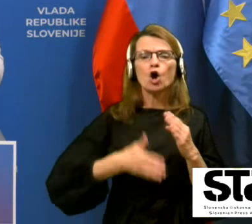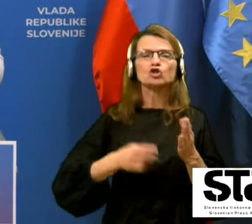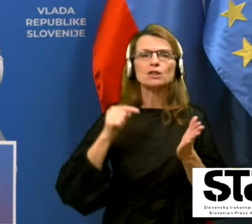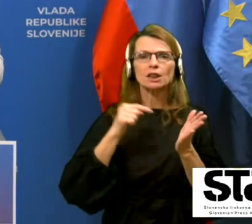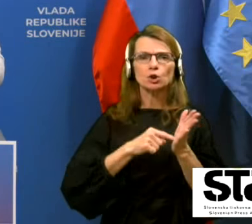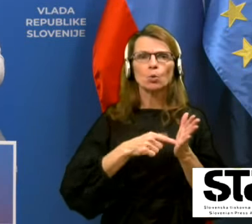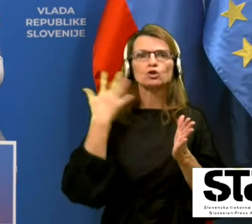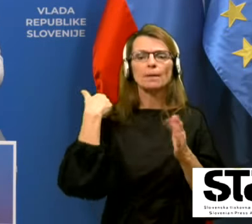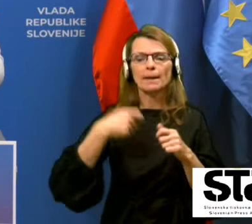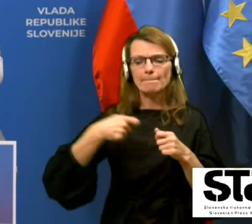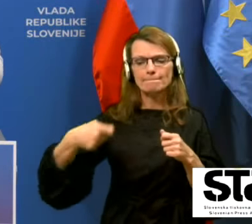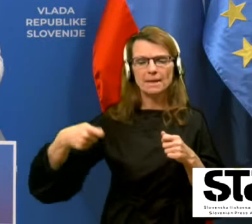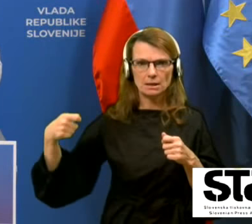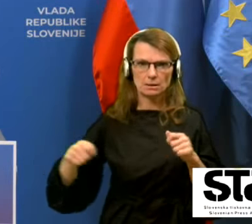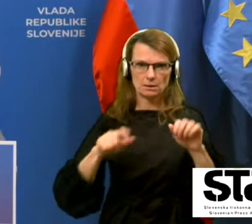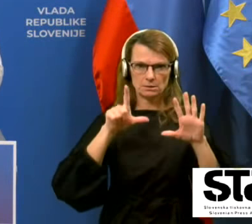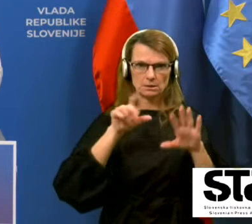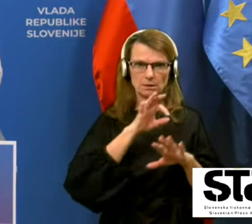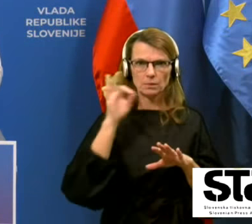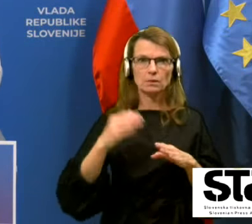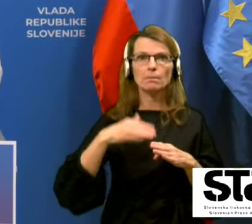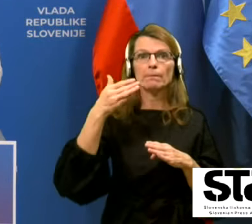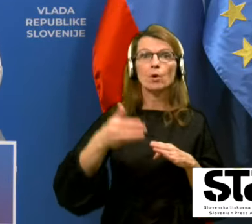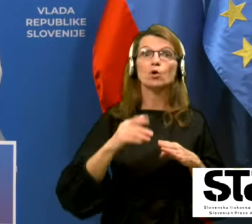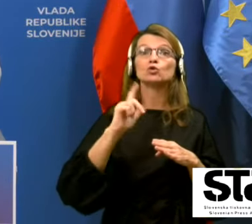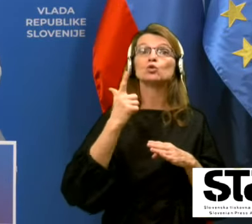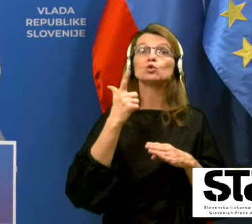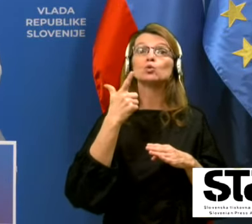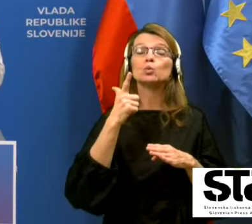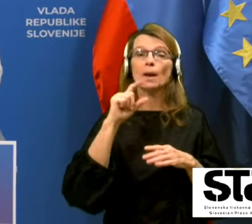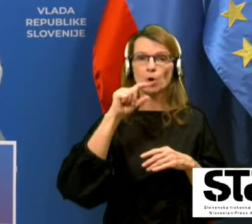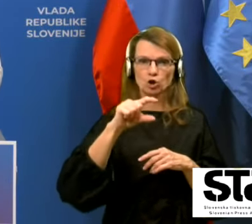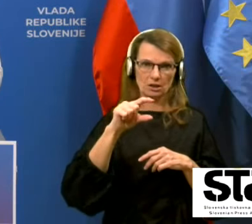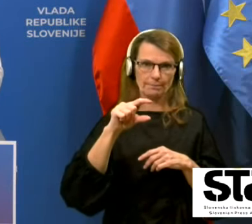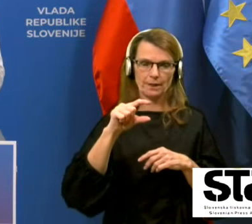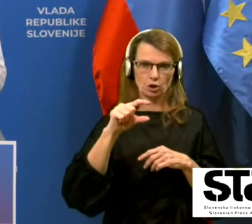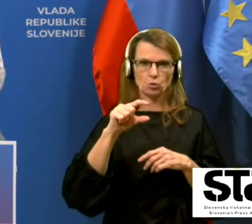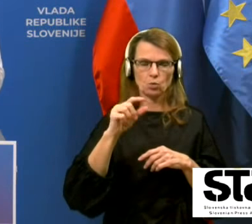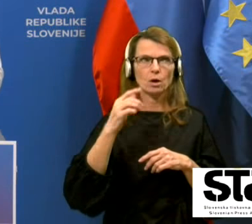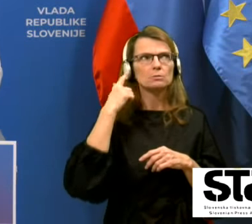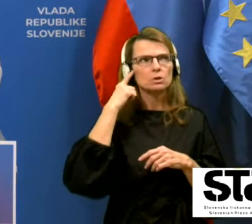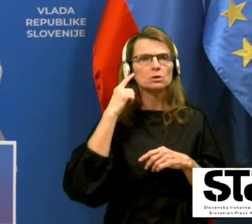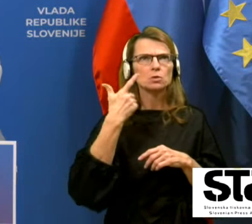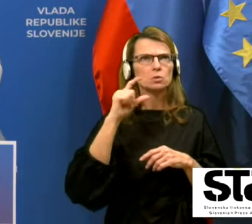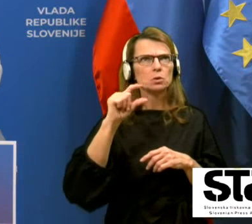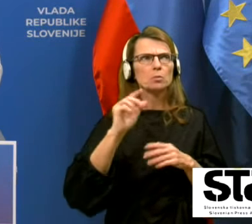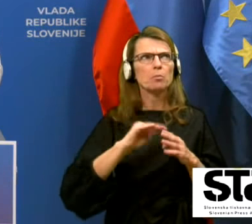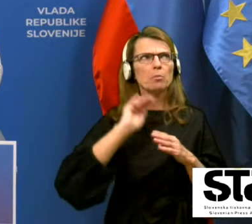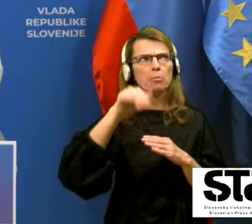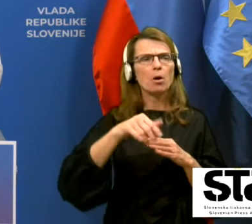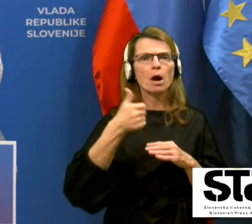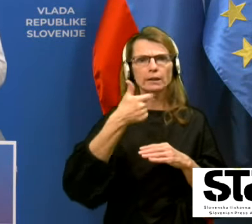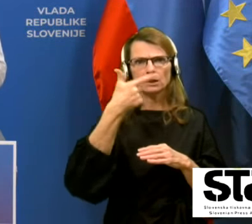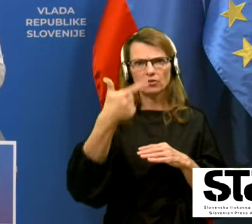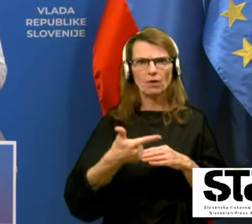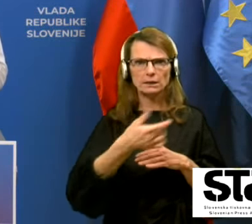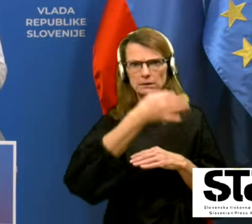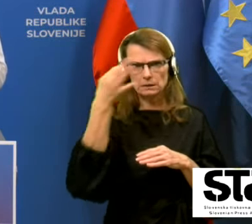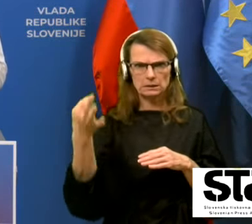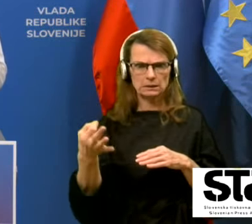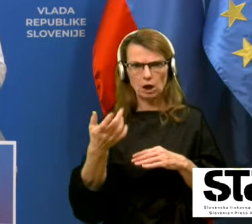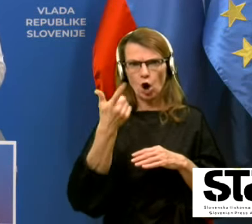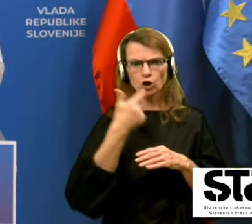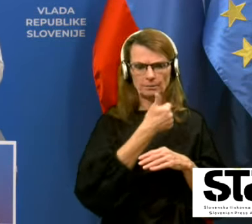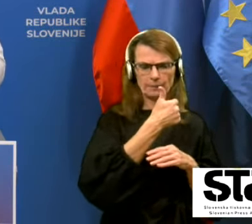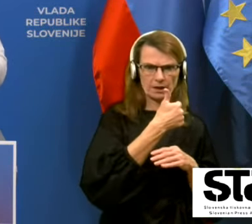sedem dni po drugem odmirku, ki smo slišali pa, drugi odmirek je po treh tednih, po 21 dneh od prvega. Tako